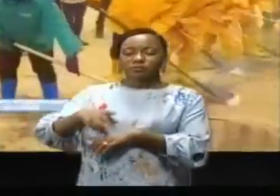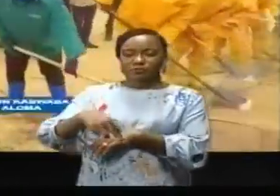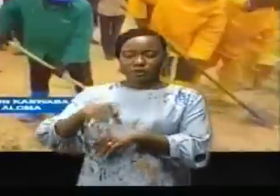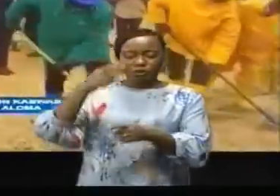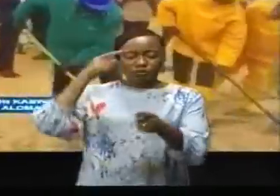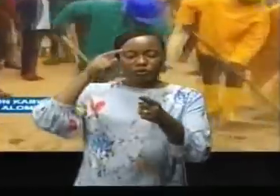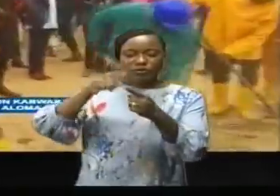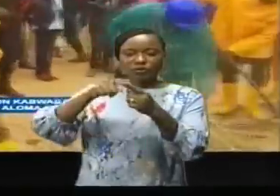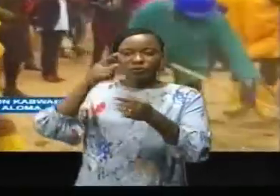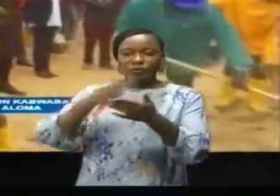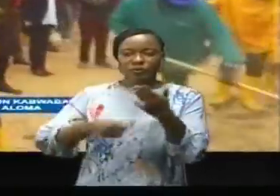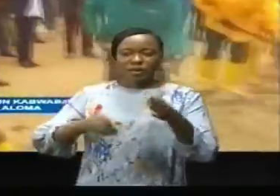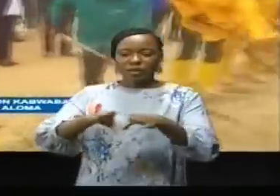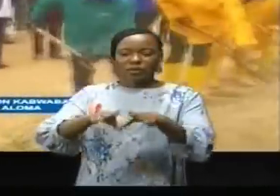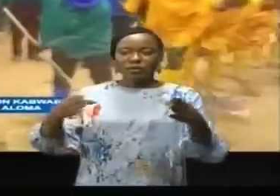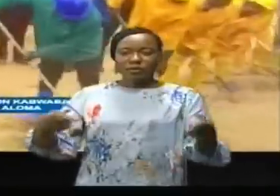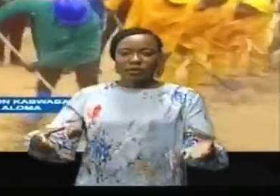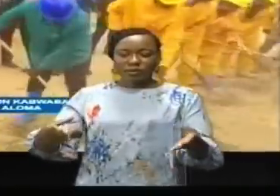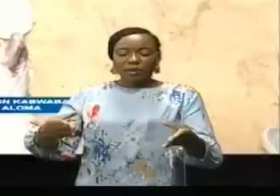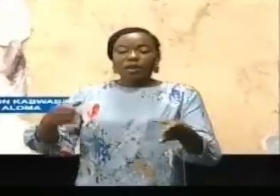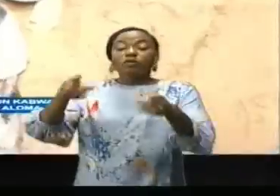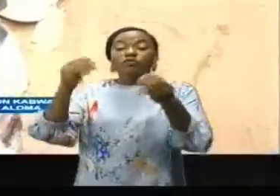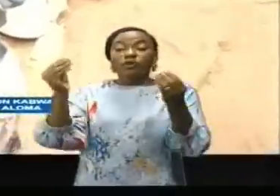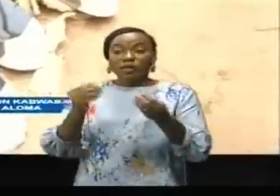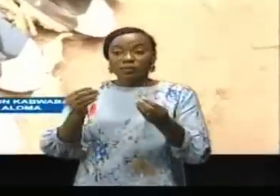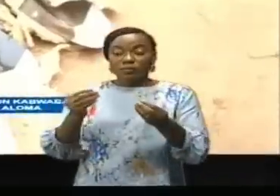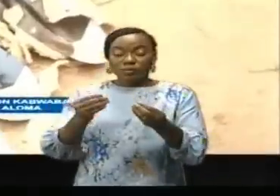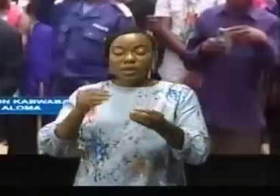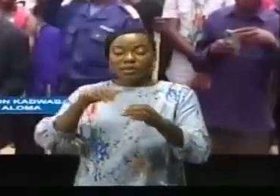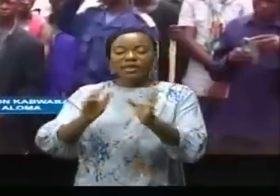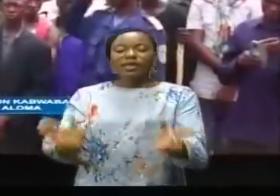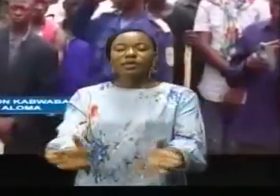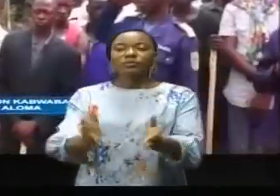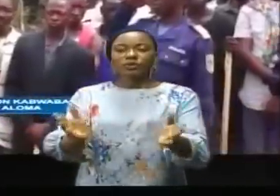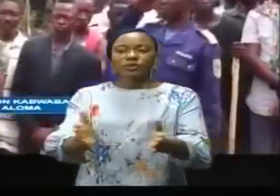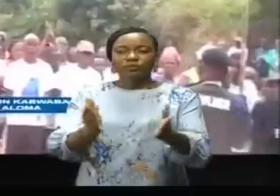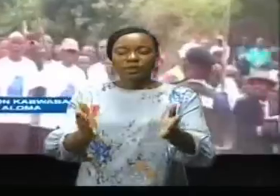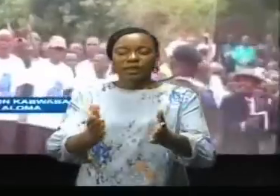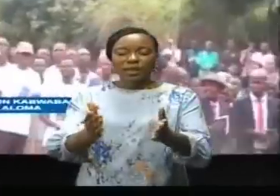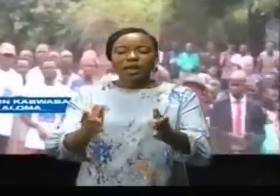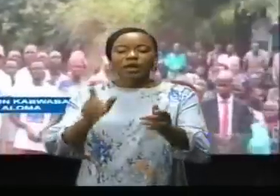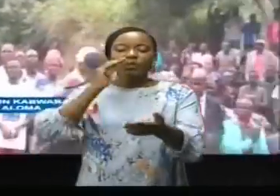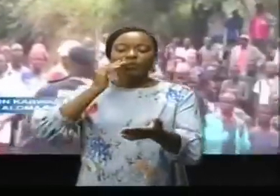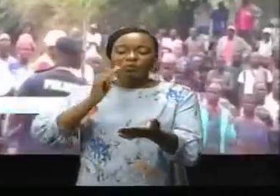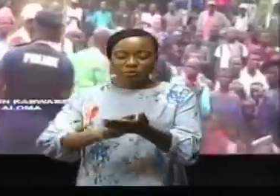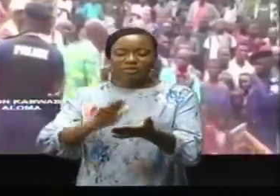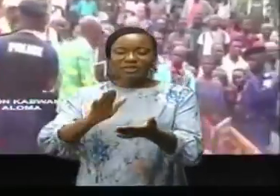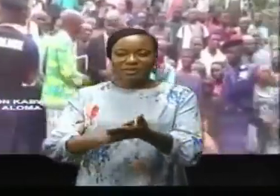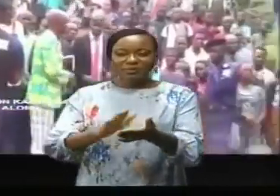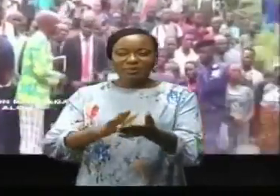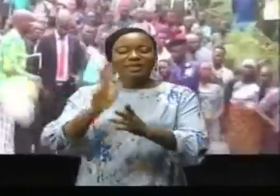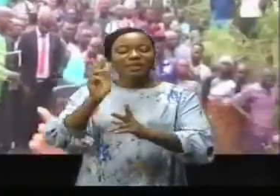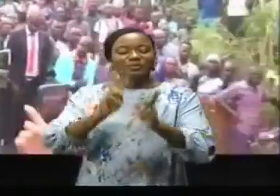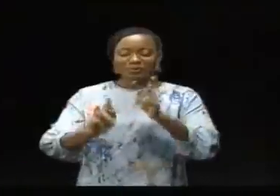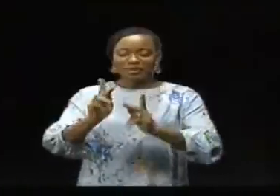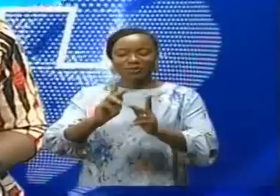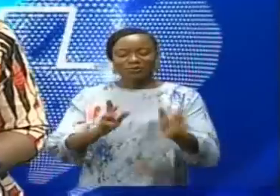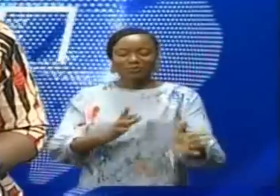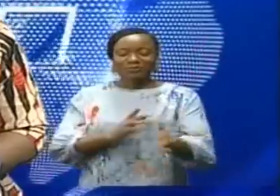objectif de désenclaver Sankourou. Et c'est là, sous les encouragements et les applaudissements de la population.